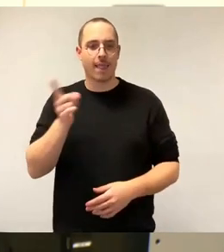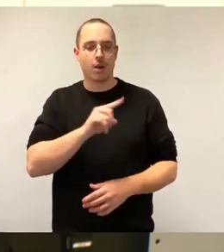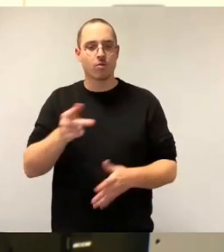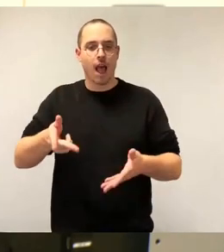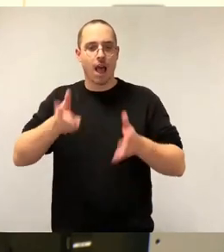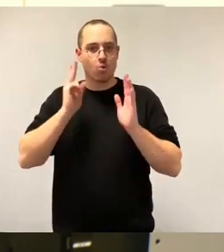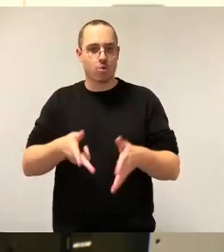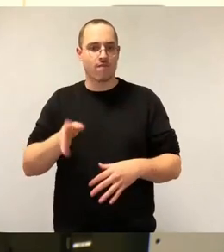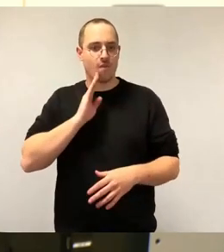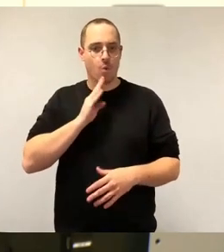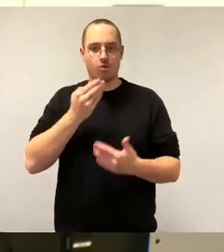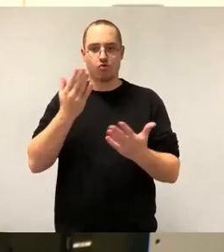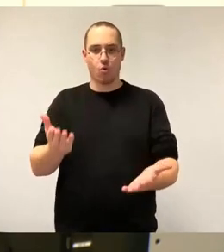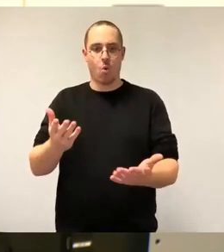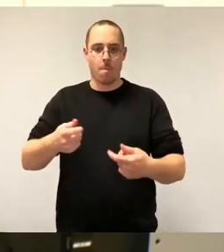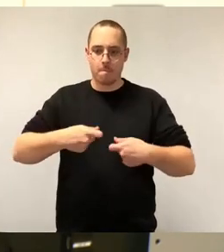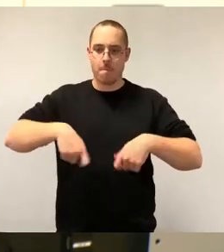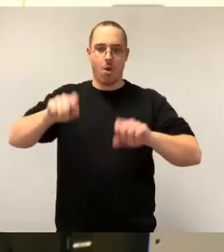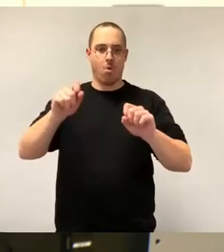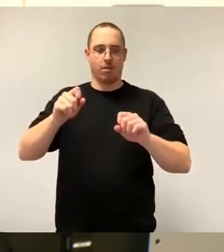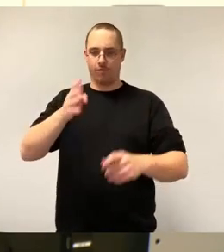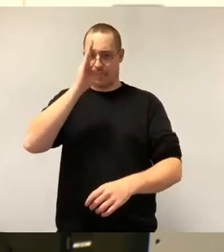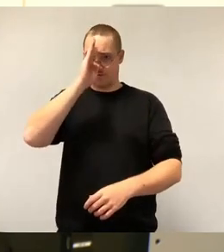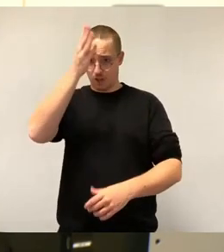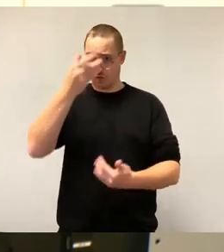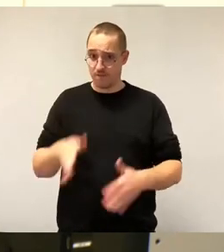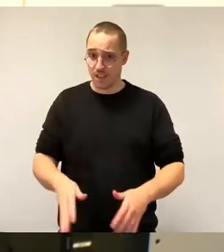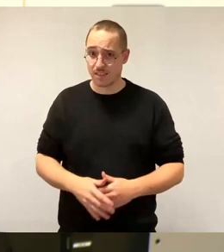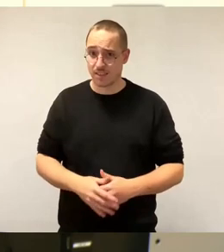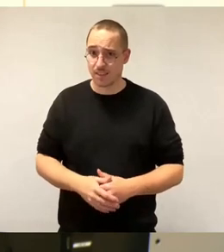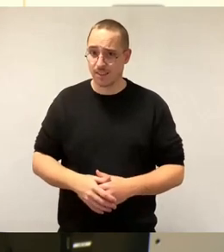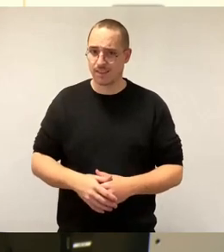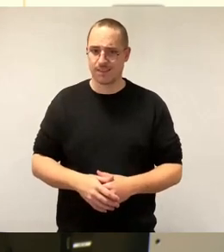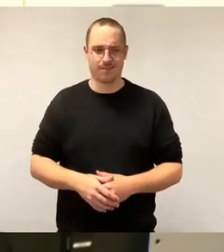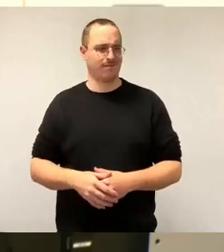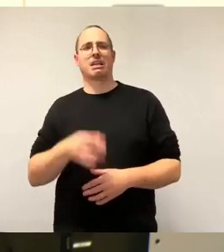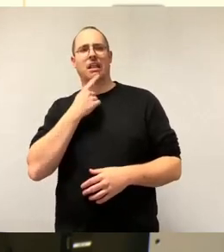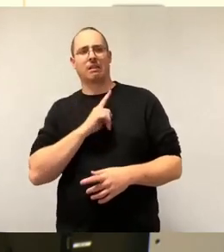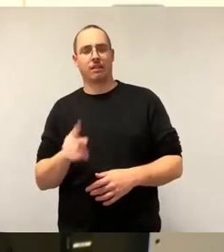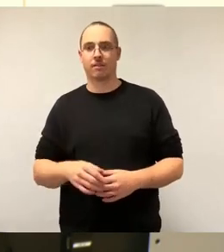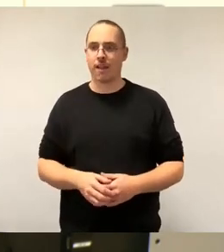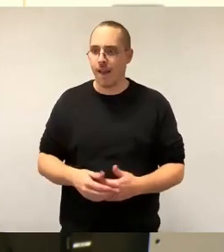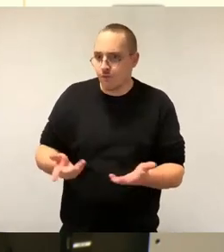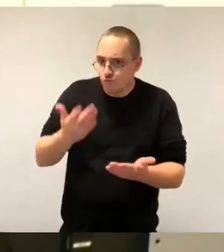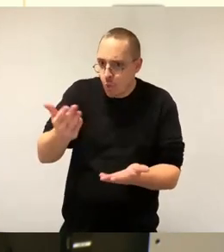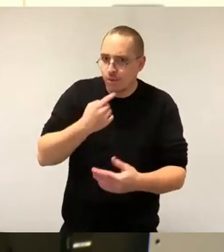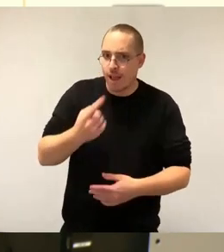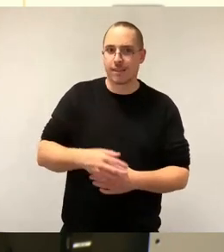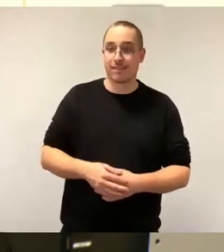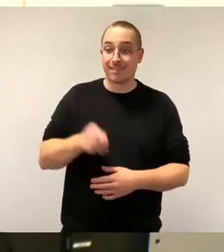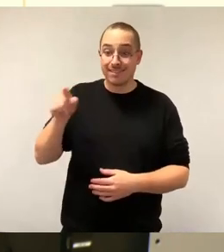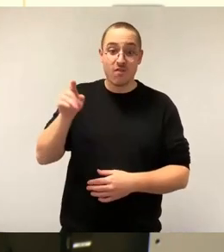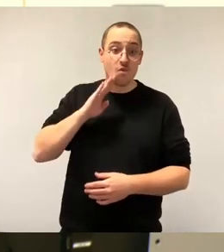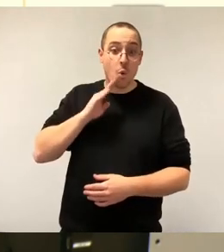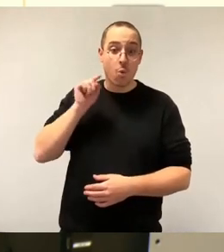gesagt, die WED ist im Prinzip infrage zu stellen, diese 1.800 Wohnungen. Ja, das sind Leute, die da drin wohnen, die wohnen da drin und das haben wir gemacht